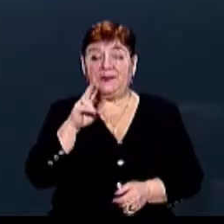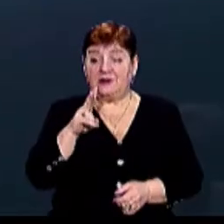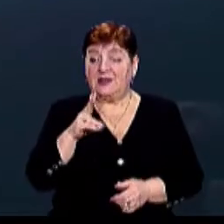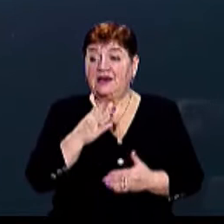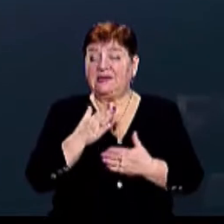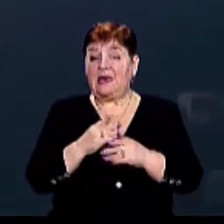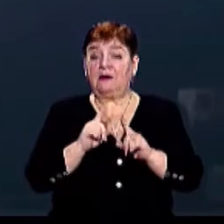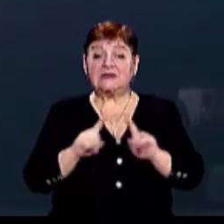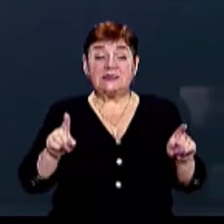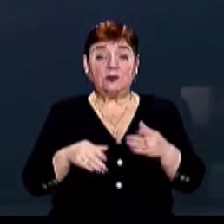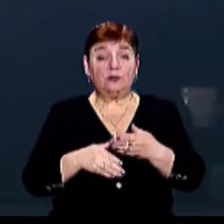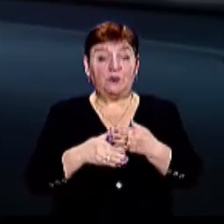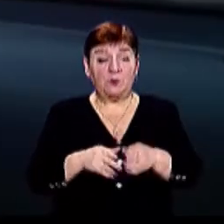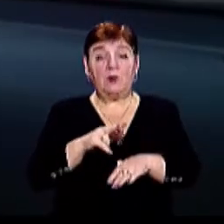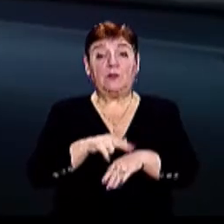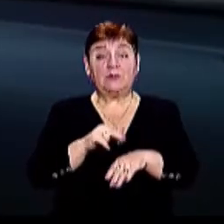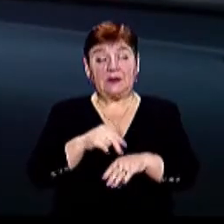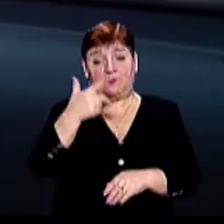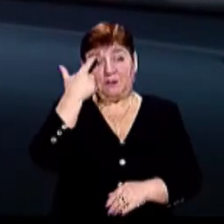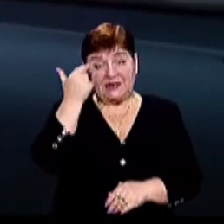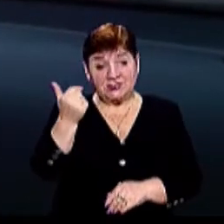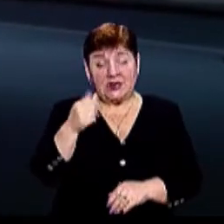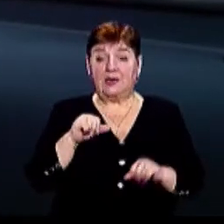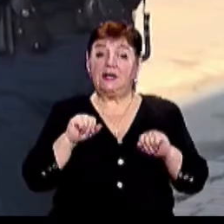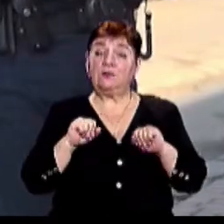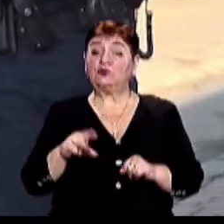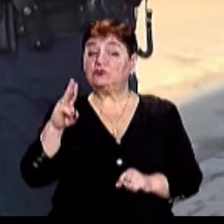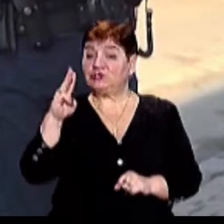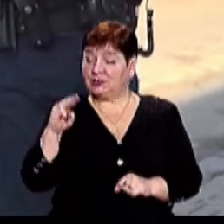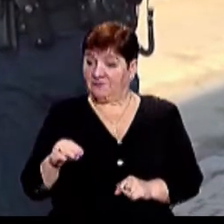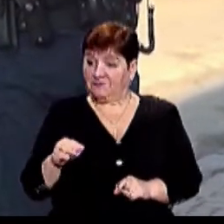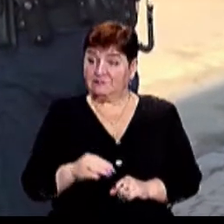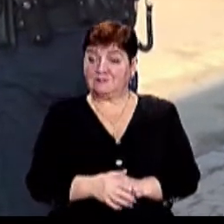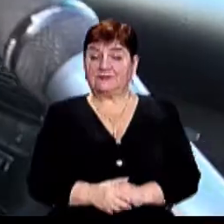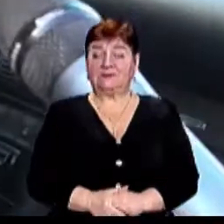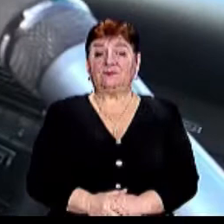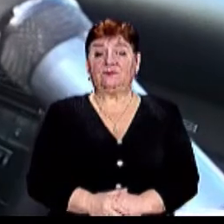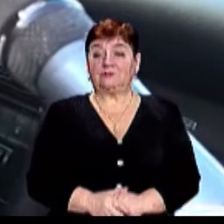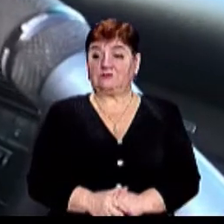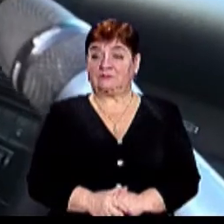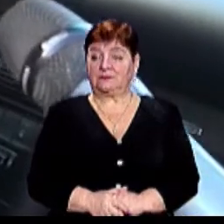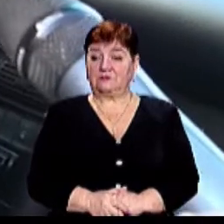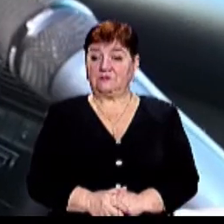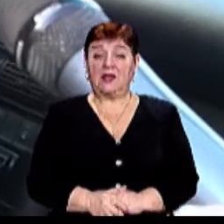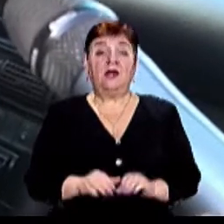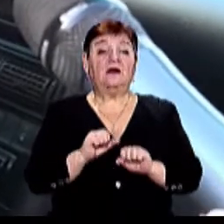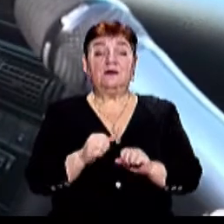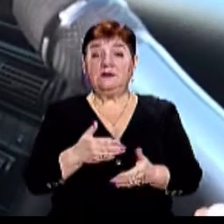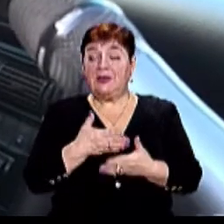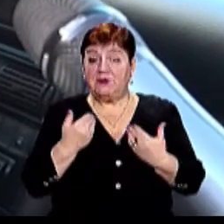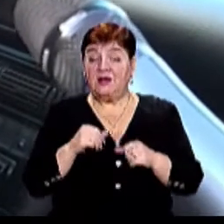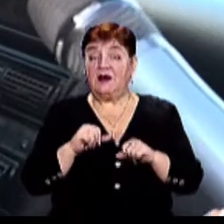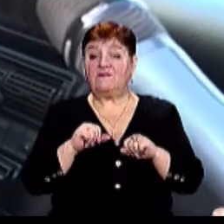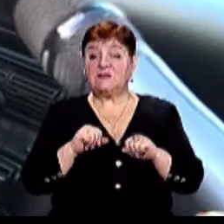машинам екстреної допомоги, поліцейські роблять попередження і можуть оштрафувати Не було можливості,